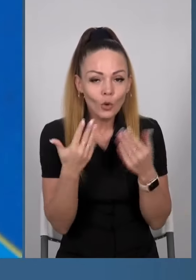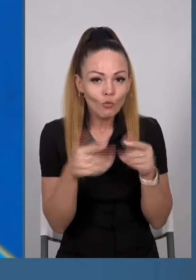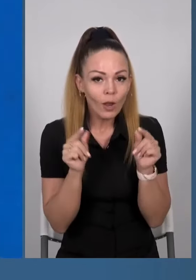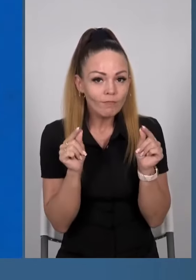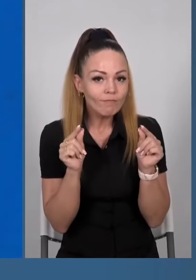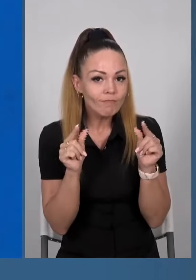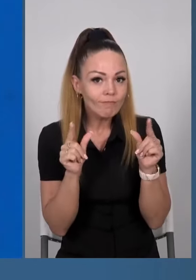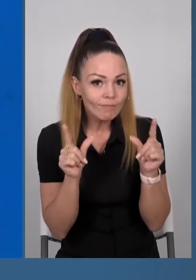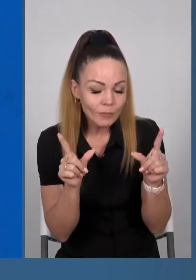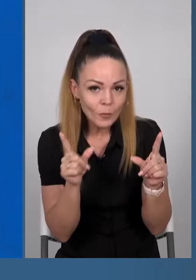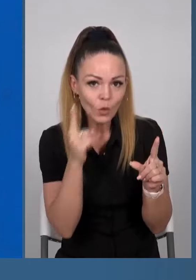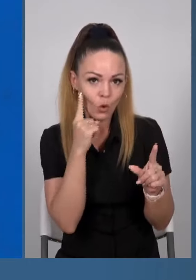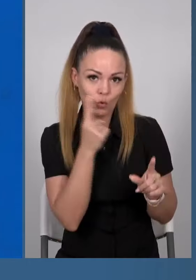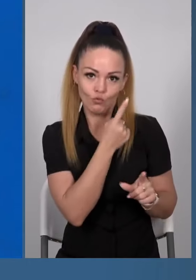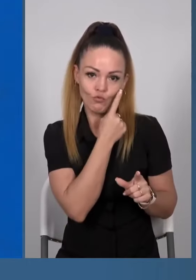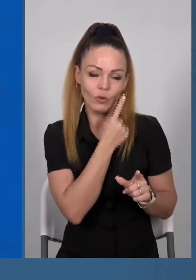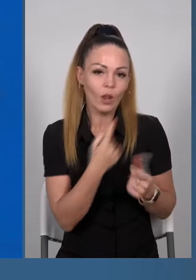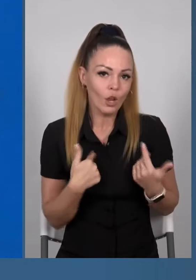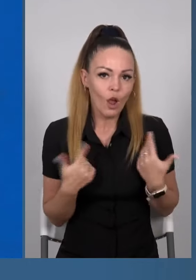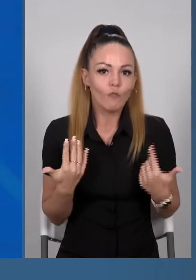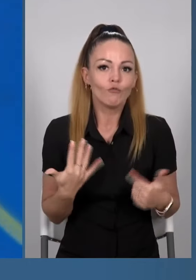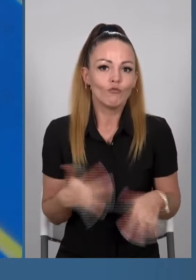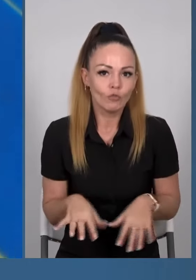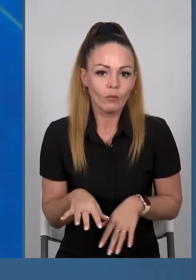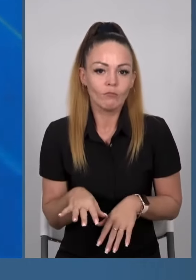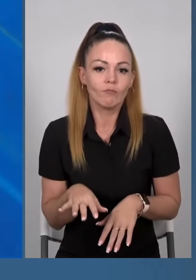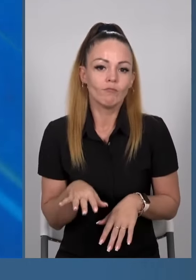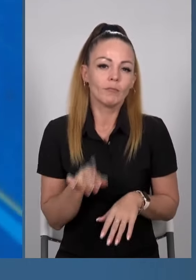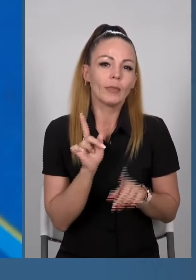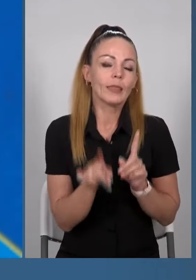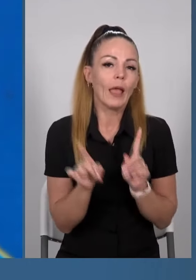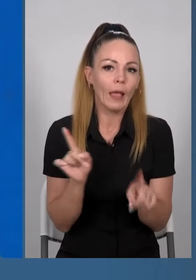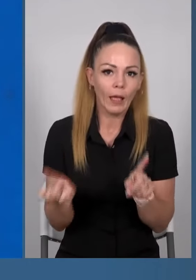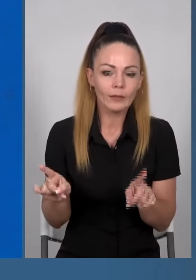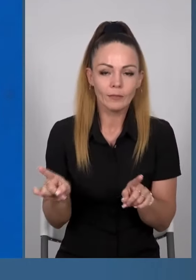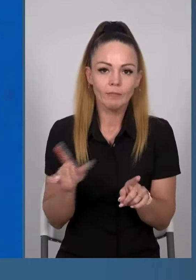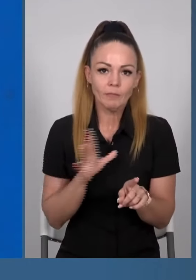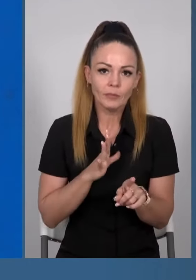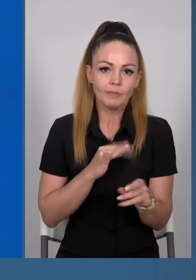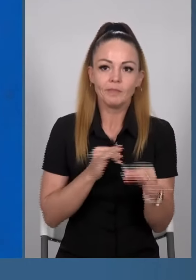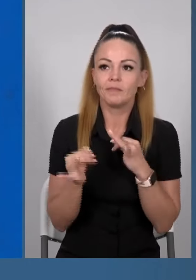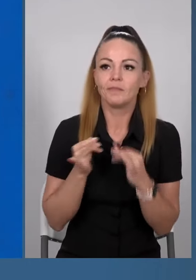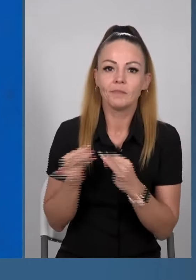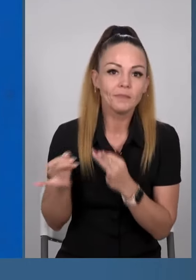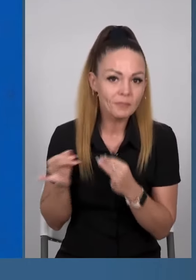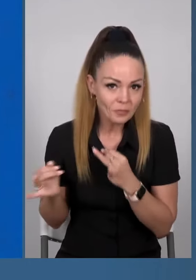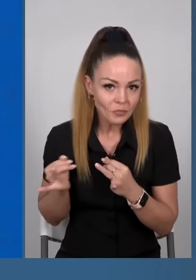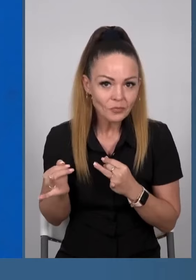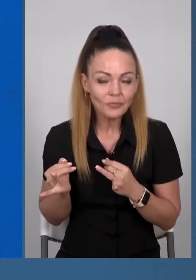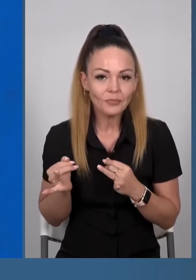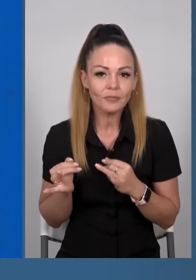очі, і я вже мав деякі розмови з